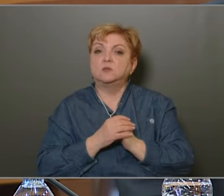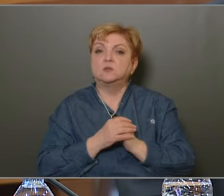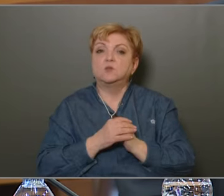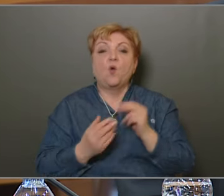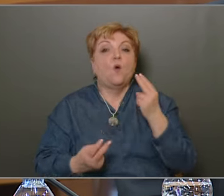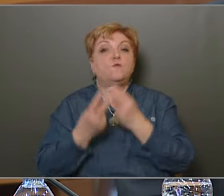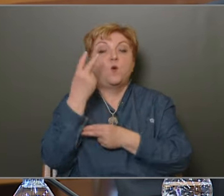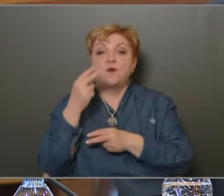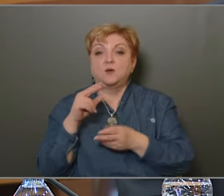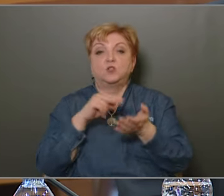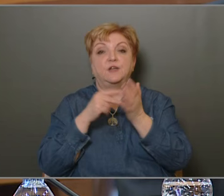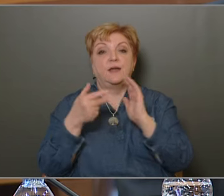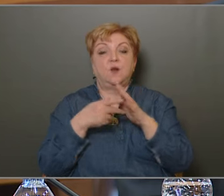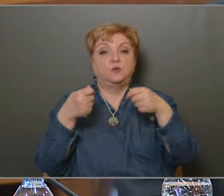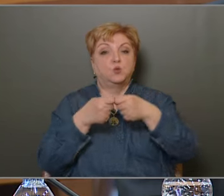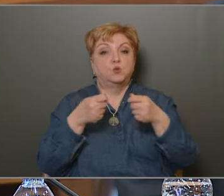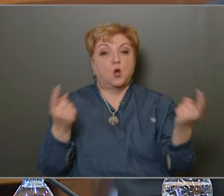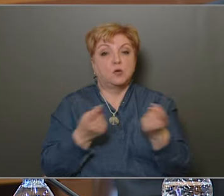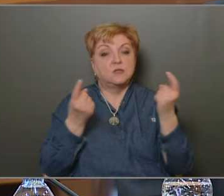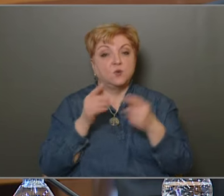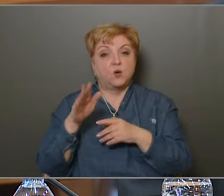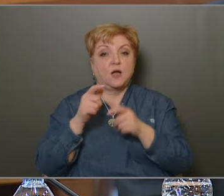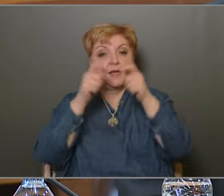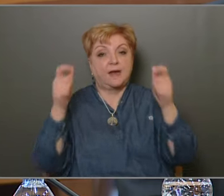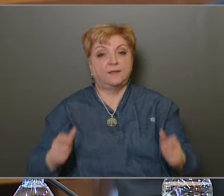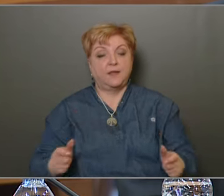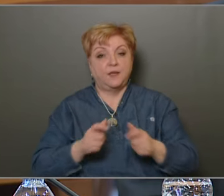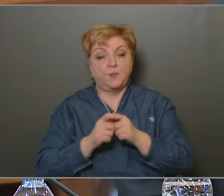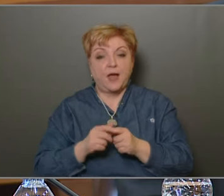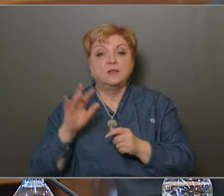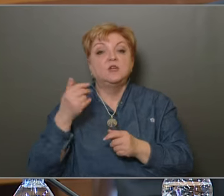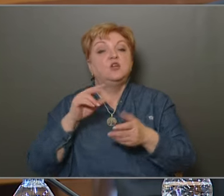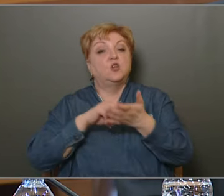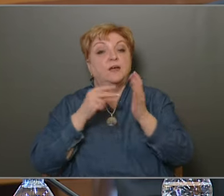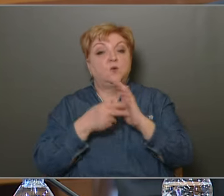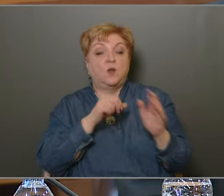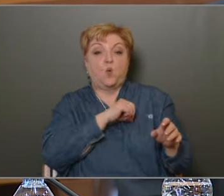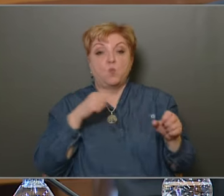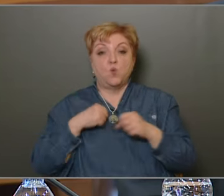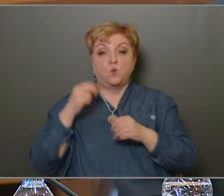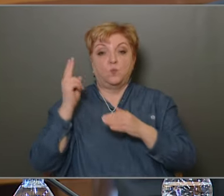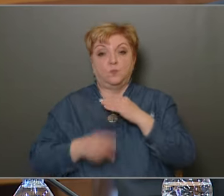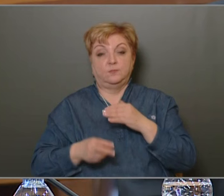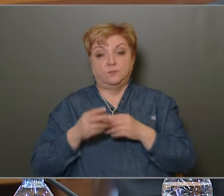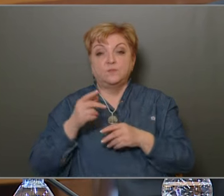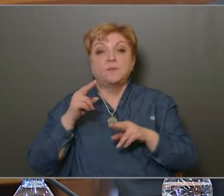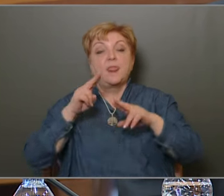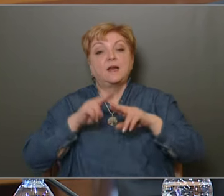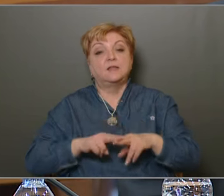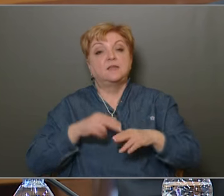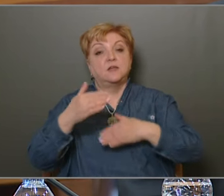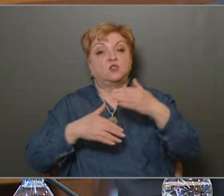A főváros és a kerület közös akcióinak keretében és a kerület önálló munkavégzésével